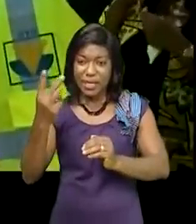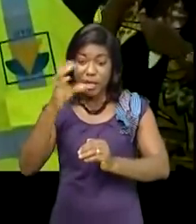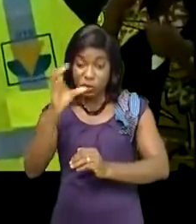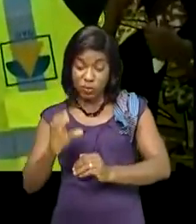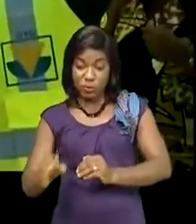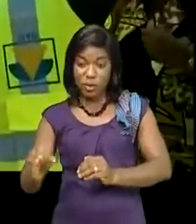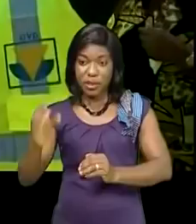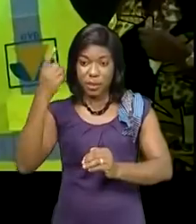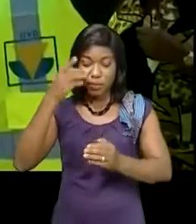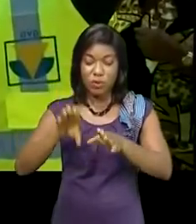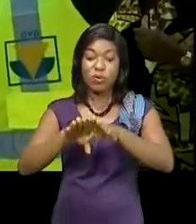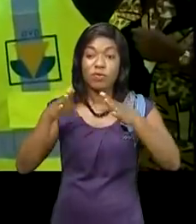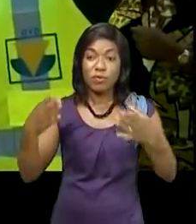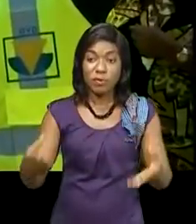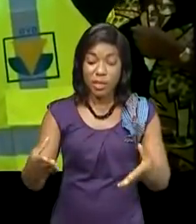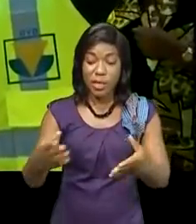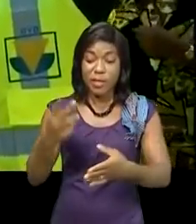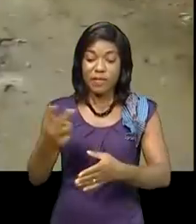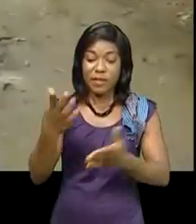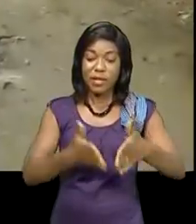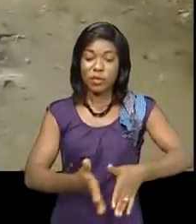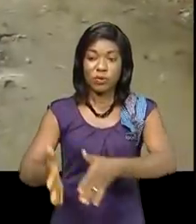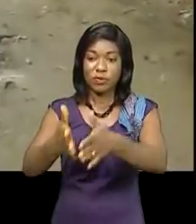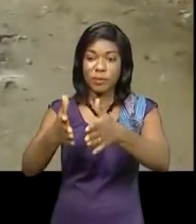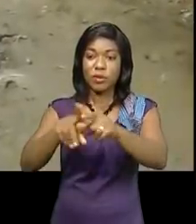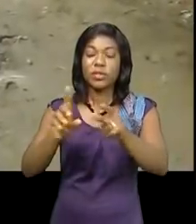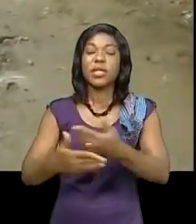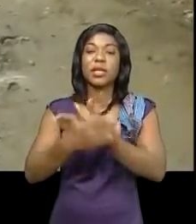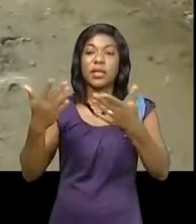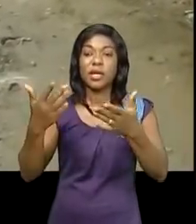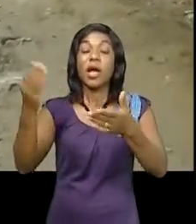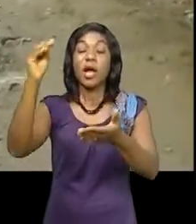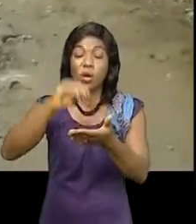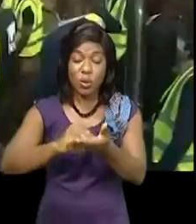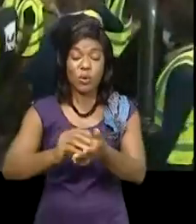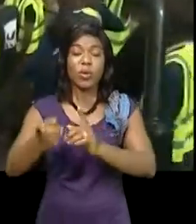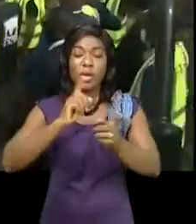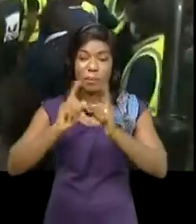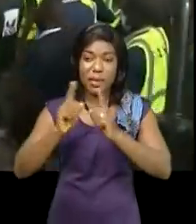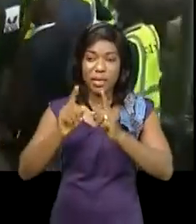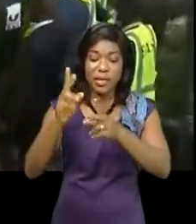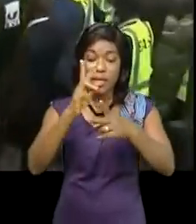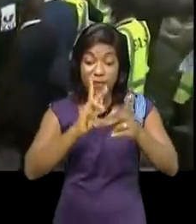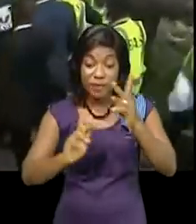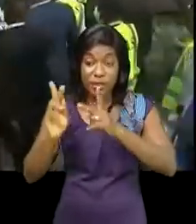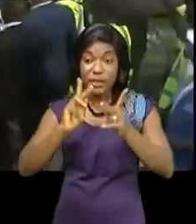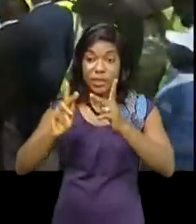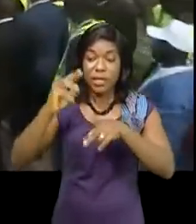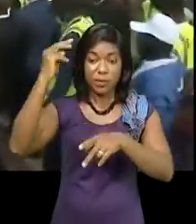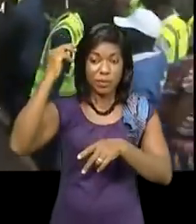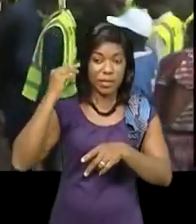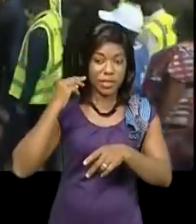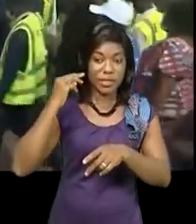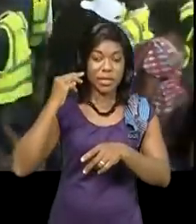'avenue des Libérations. Ex-24 novembre pour faire jonction avec l'avenue Landou a aussi fait l'objet de la visite d'inspection du numéro 1 des